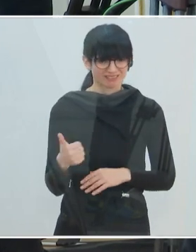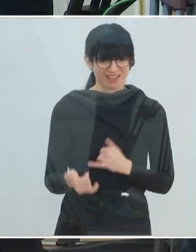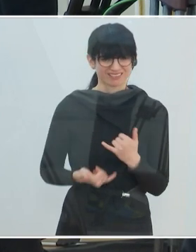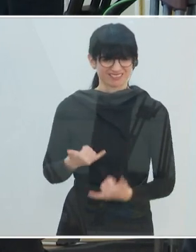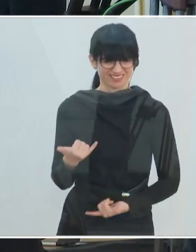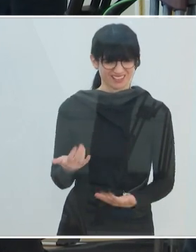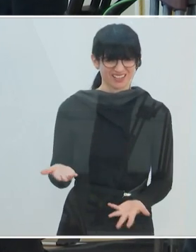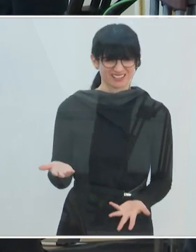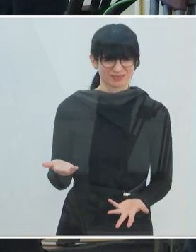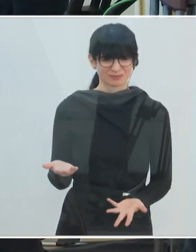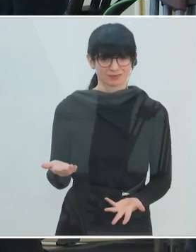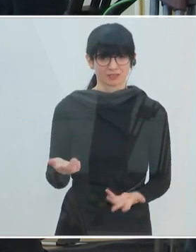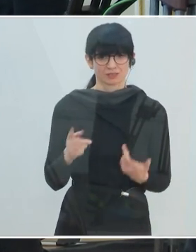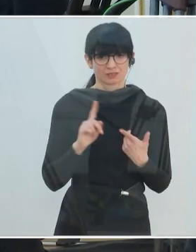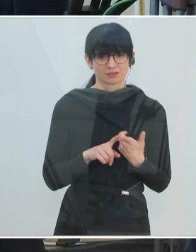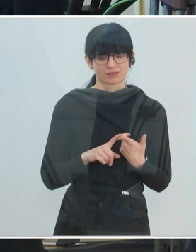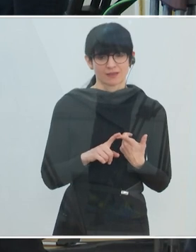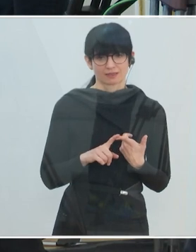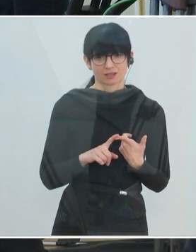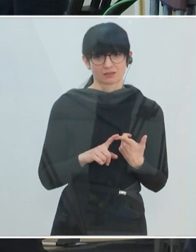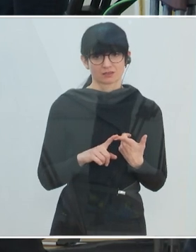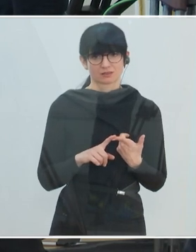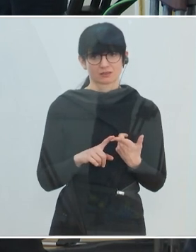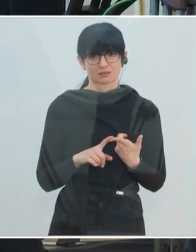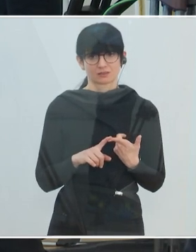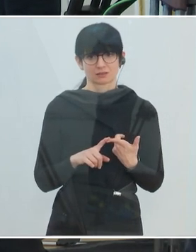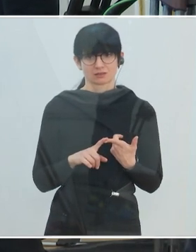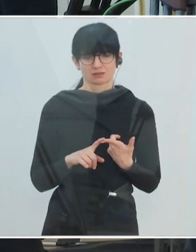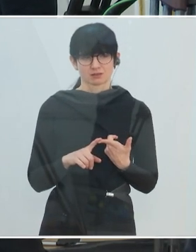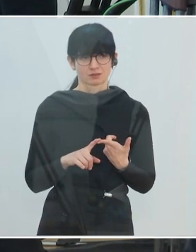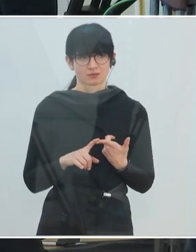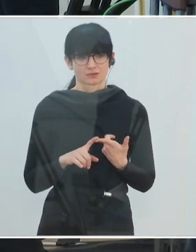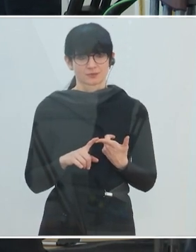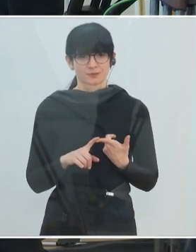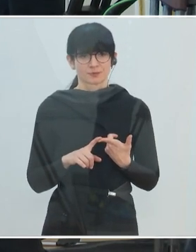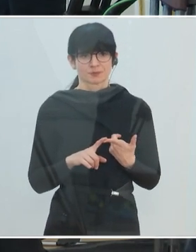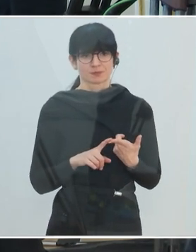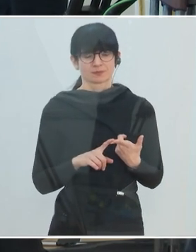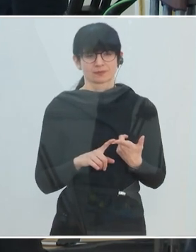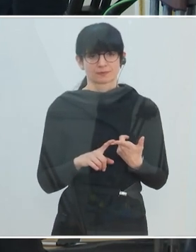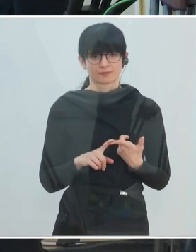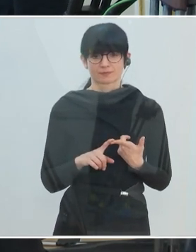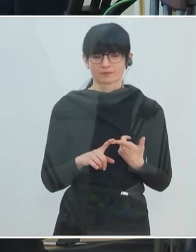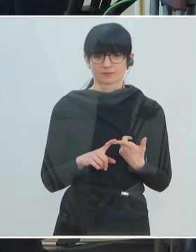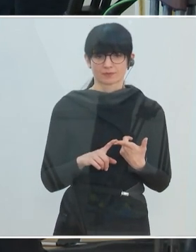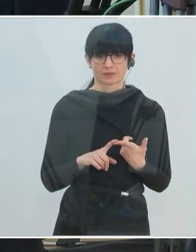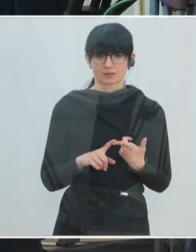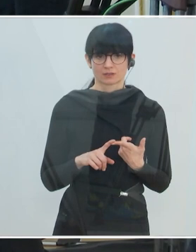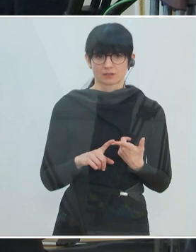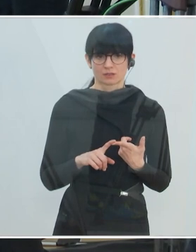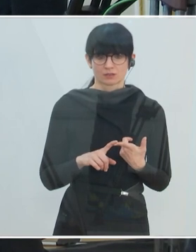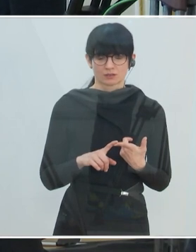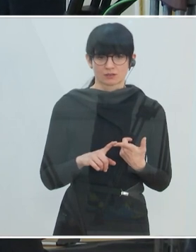Jahr erst? Die zweite Frage wäre, dass es gab schon vor Corona sehr wenig oder zu wenige